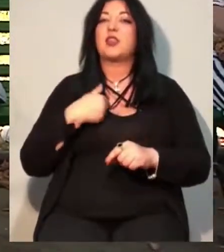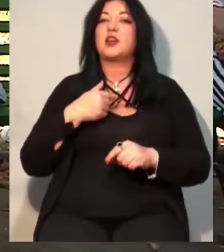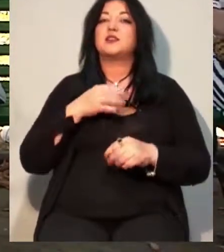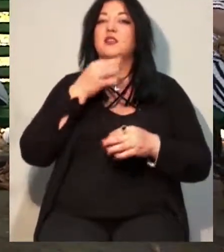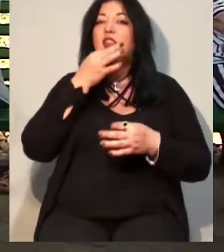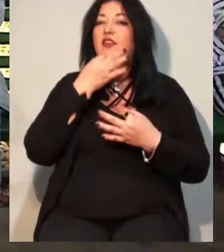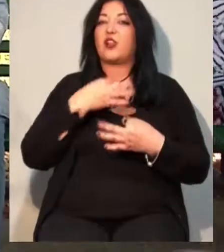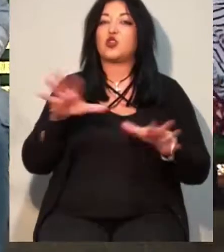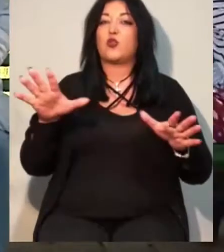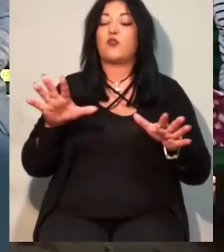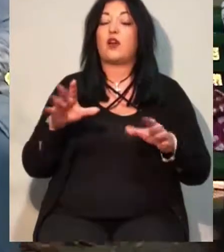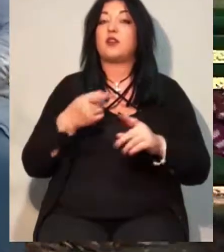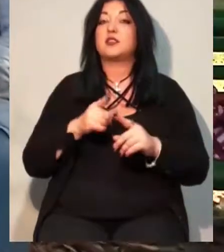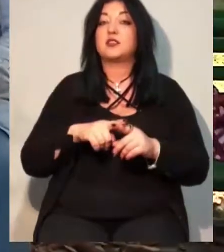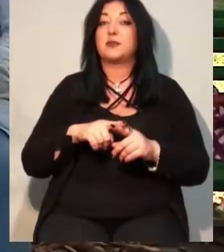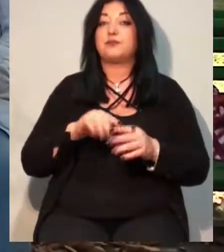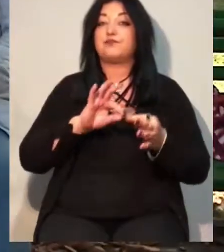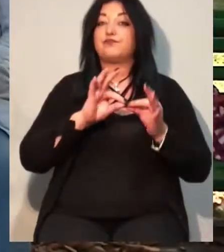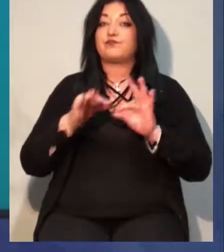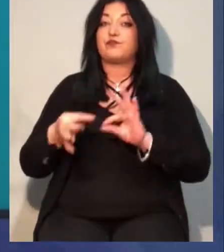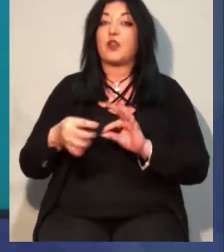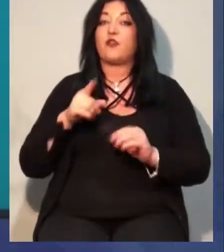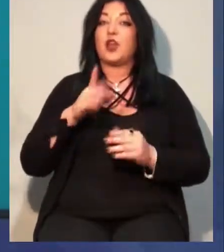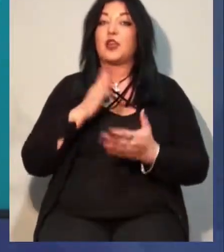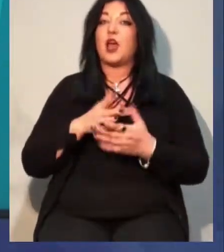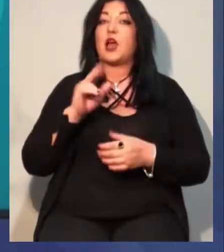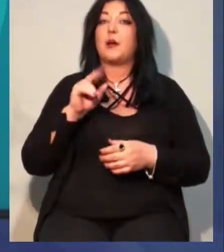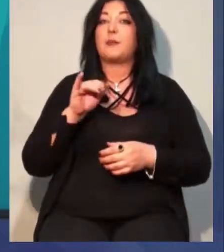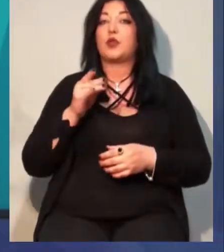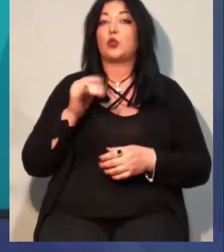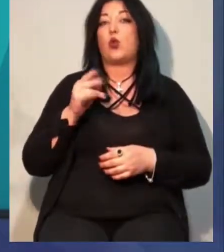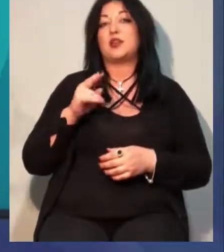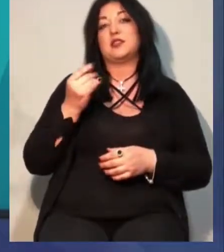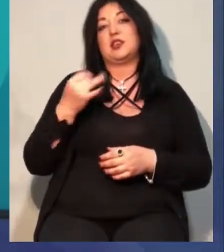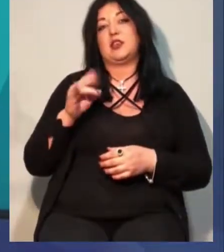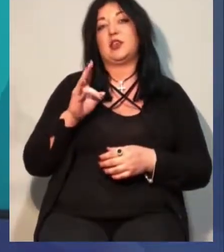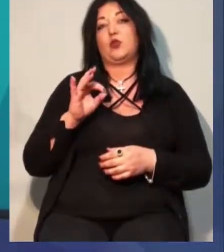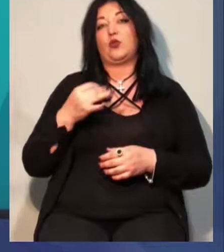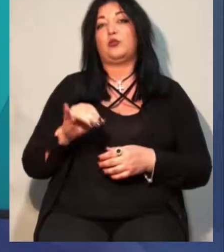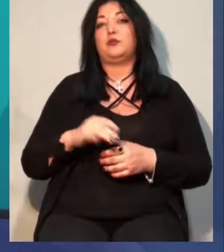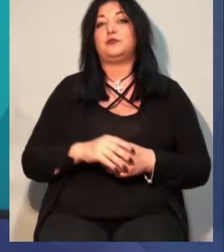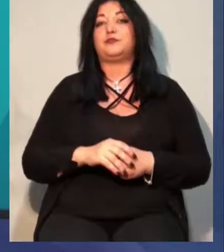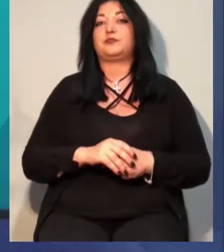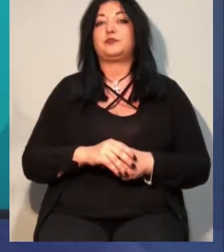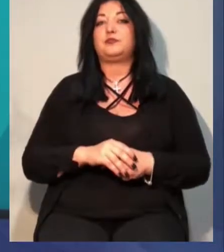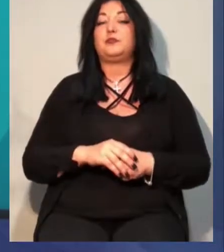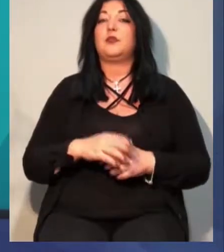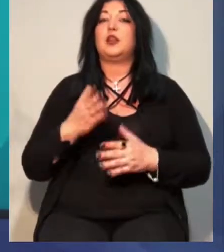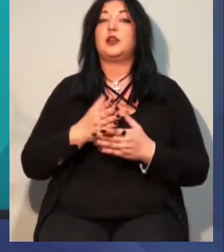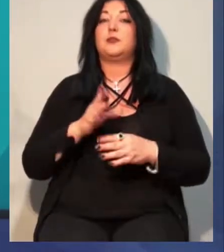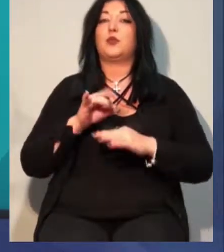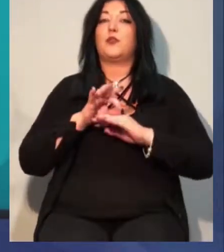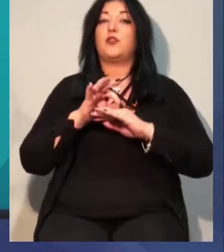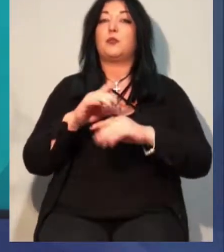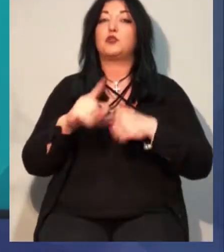формула. Вона є капітуляційною. Нагадаємо, у документі йдеться про проведення позачергових